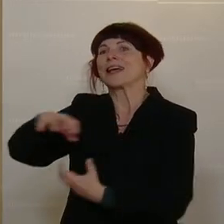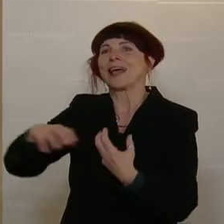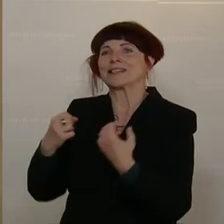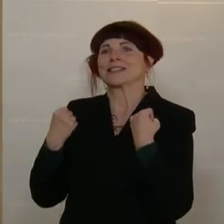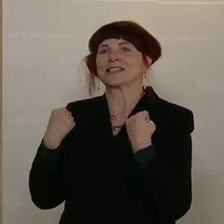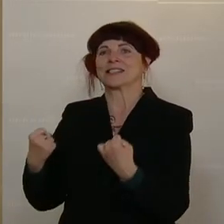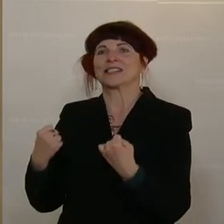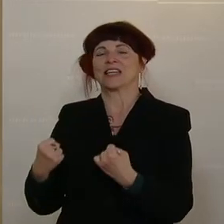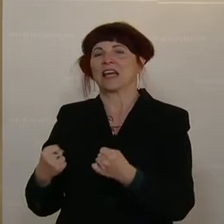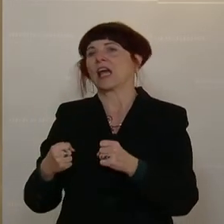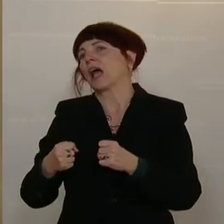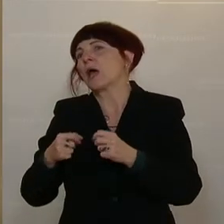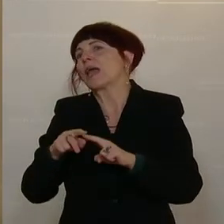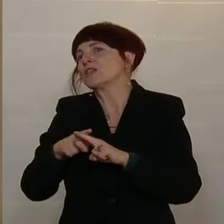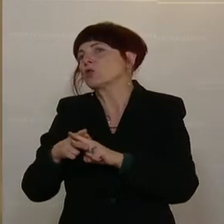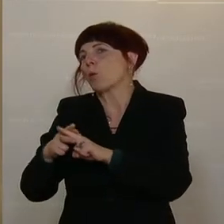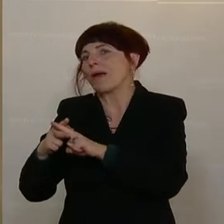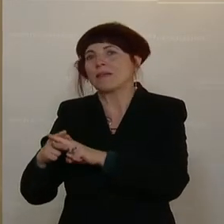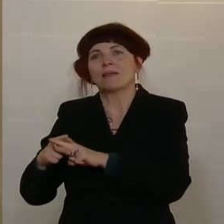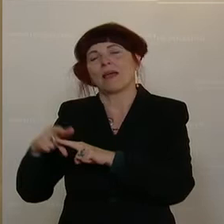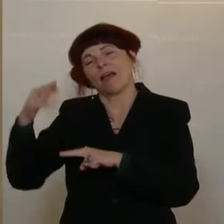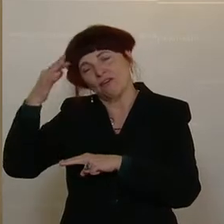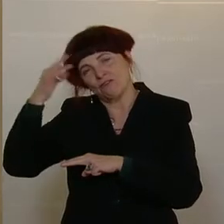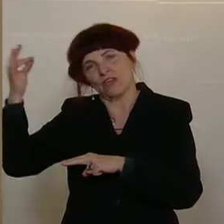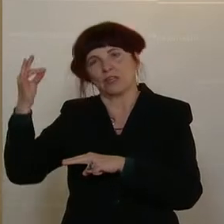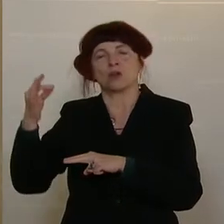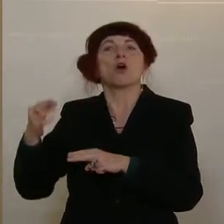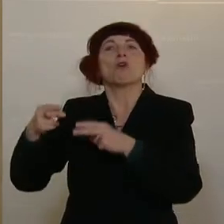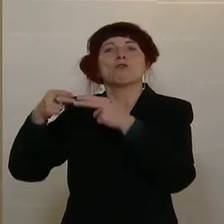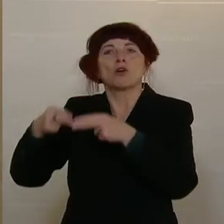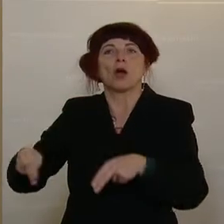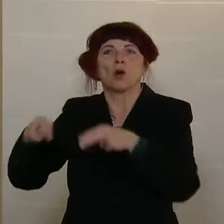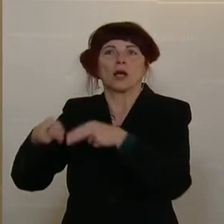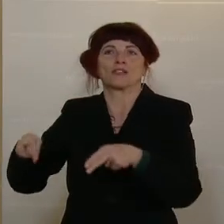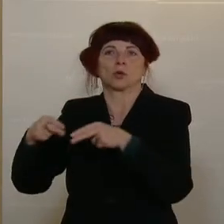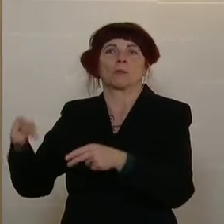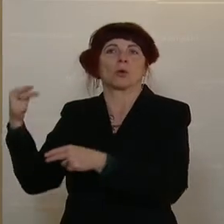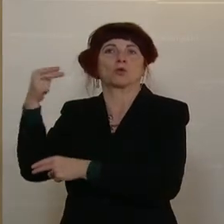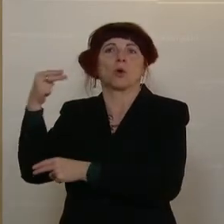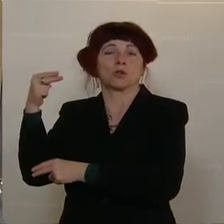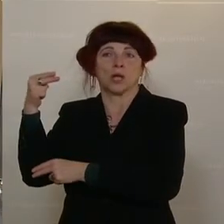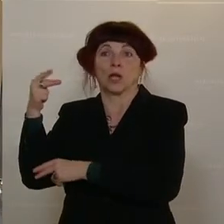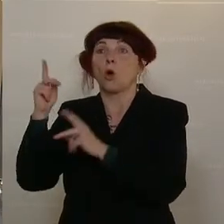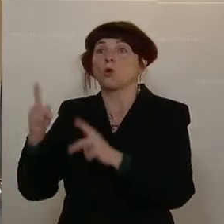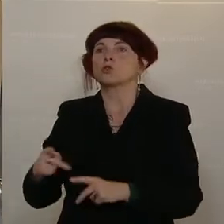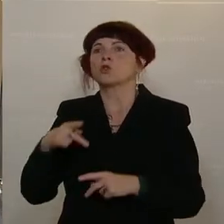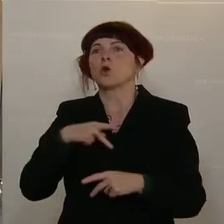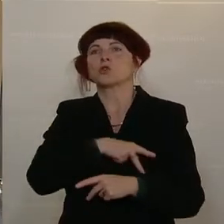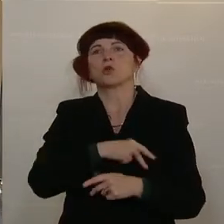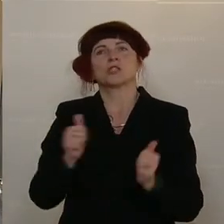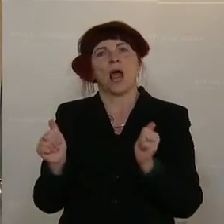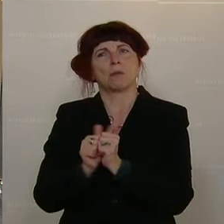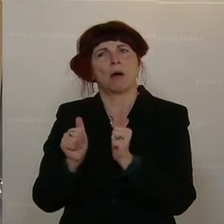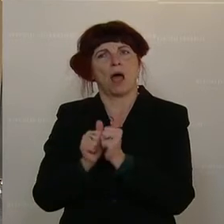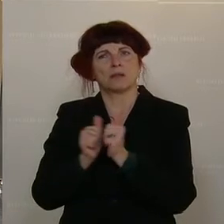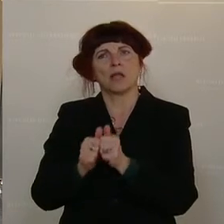Beschäftigten in der Gastronomie und Hotellerie. Und binden Sie bitte endlich die Sozialpartner und die Gewerkschaften ein, um auch zu wissen,